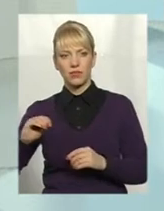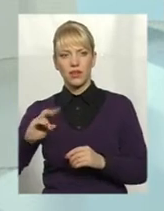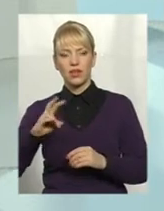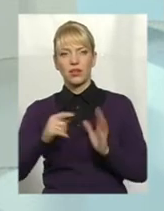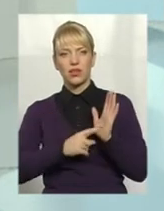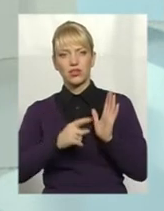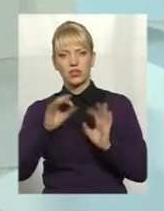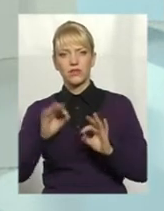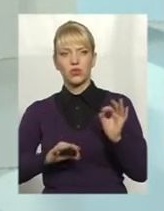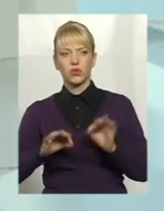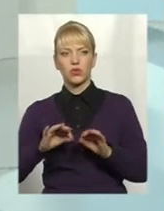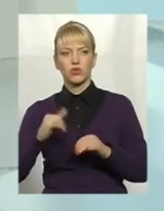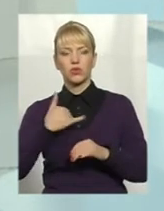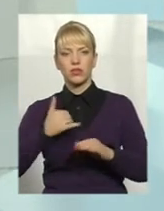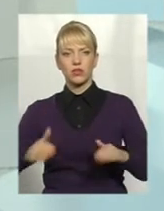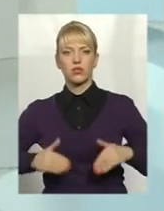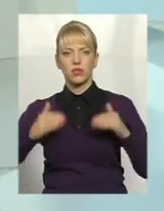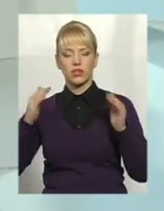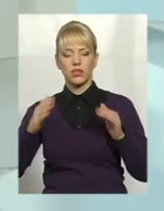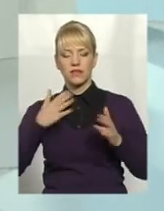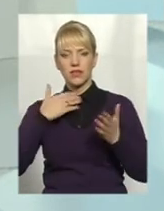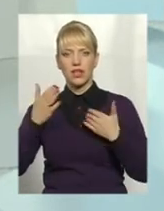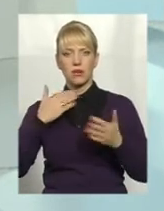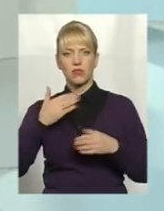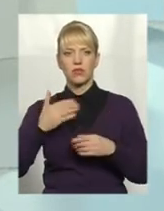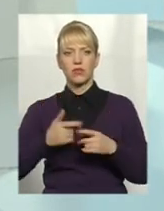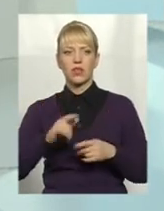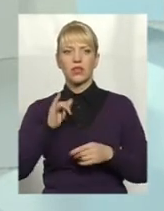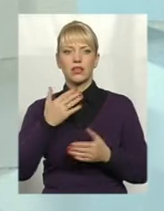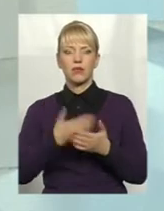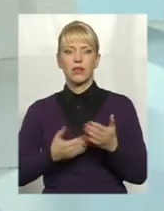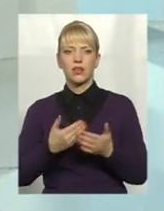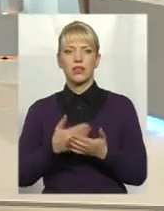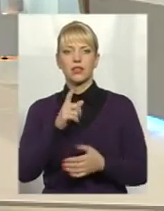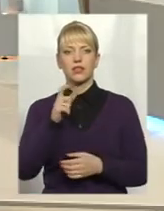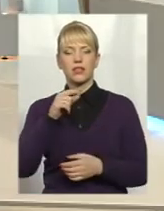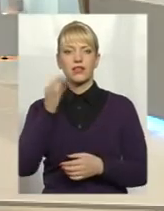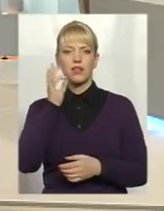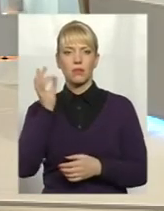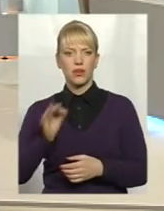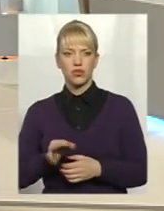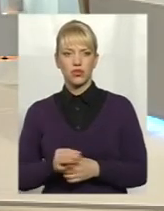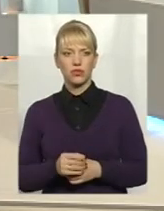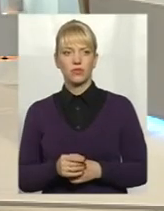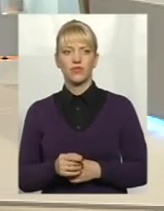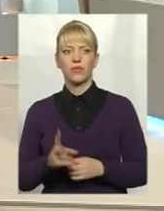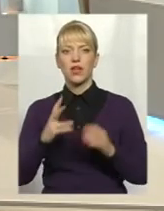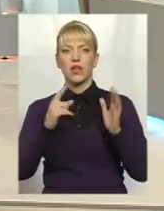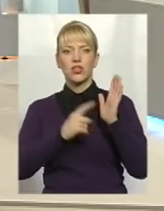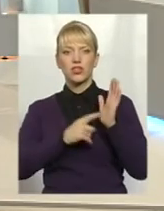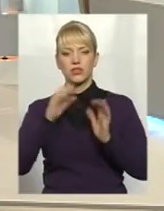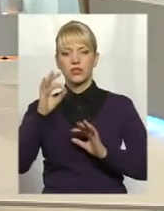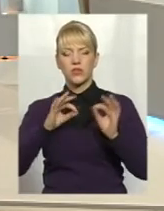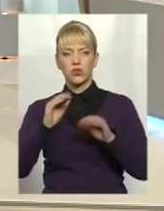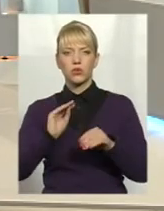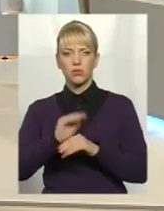6% в нас зросли взаємовідносини по експорту з Німеччиною, на 6% з Польщею.